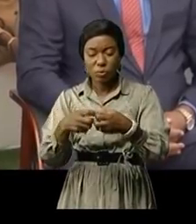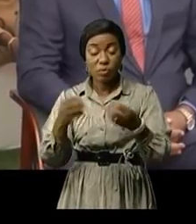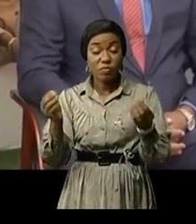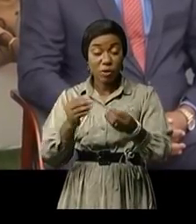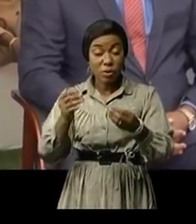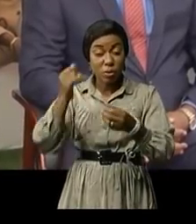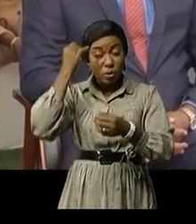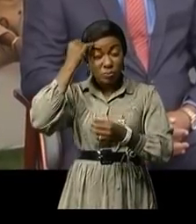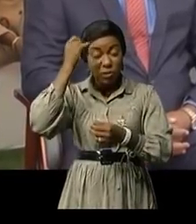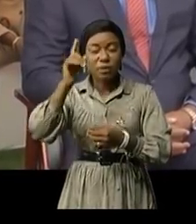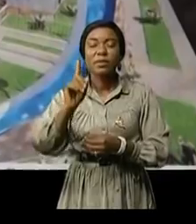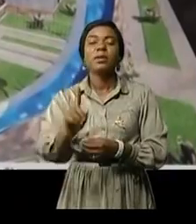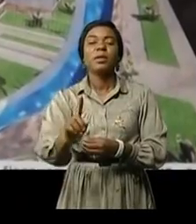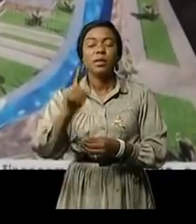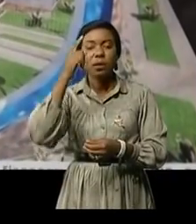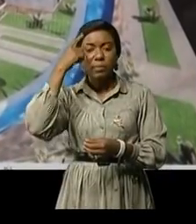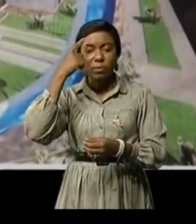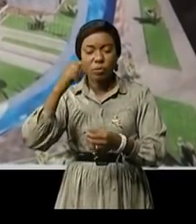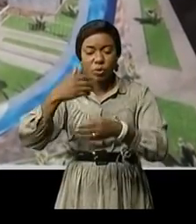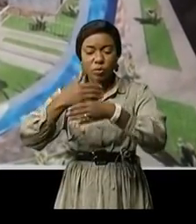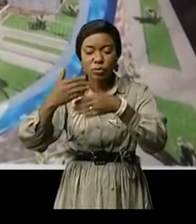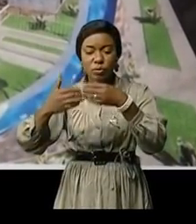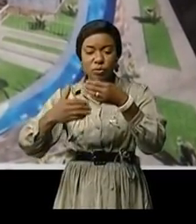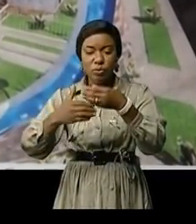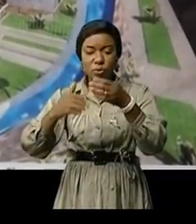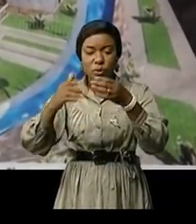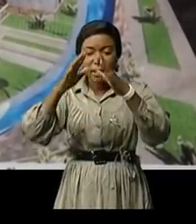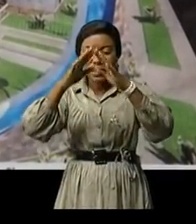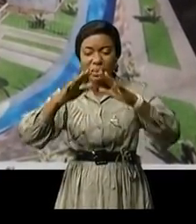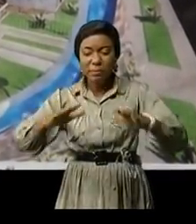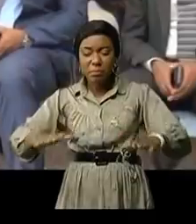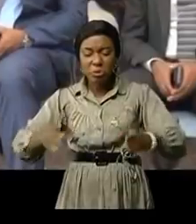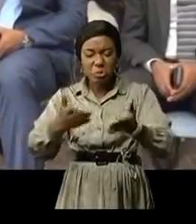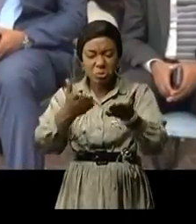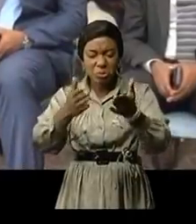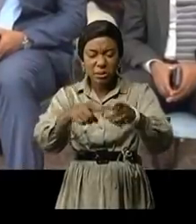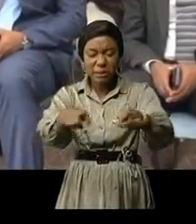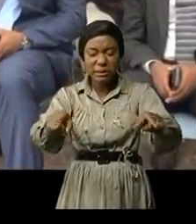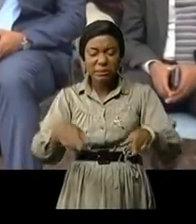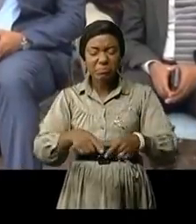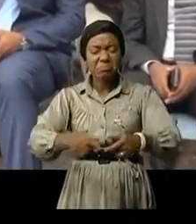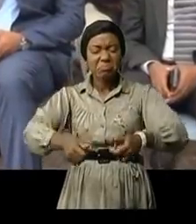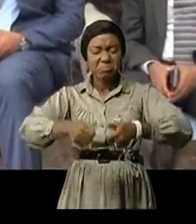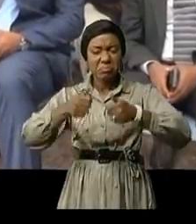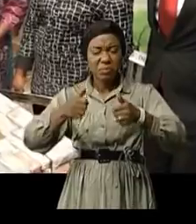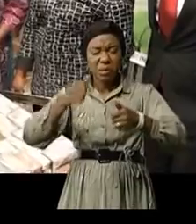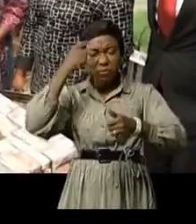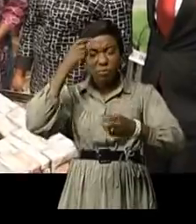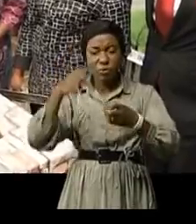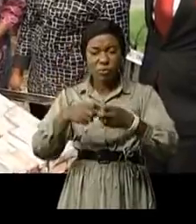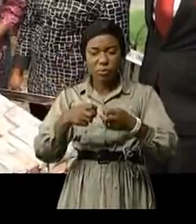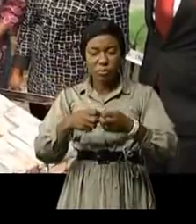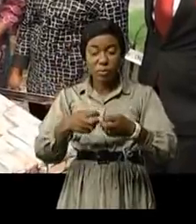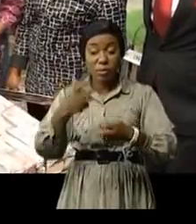de la construction du laboratoire hydroélectrique au siège de l'Institut national de pratiques professionnelles. Ce mercredi 13 octobre, la ministre